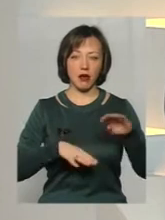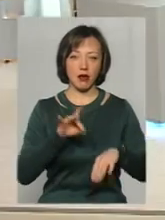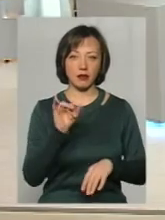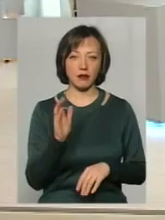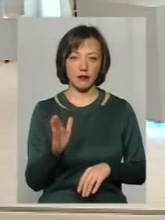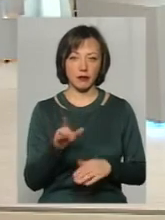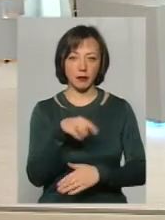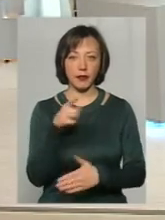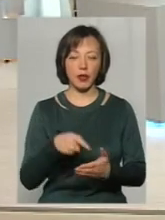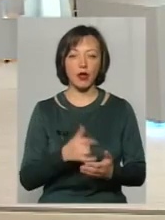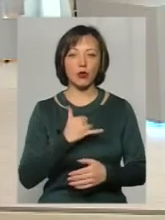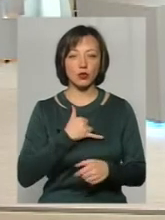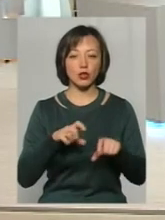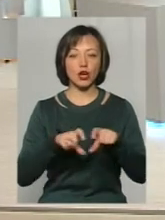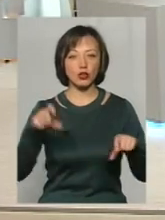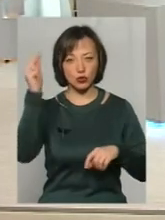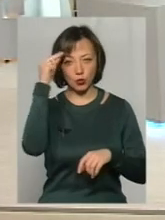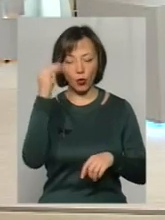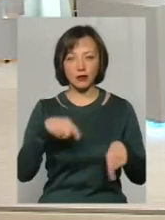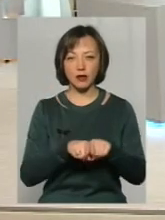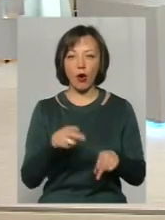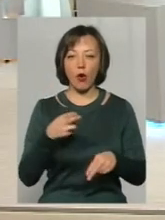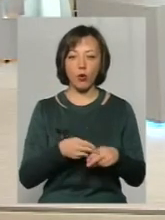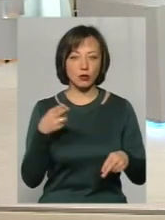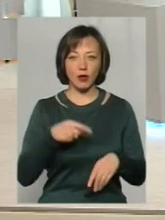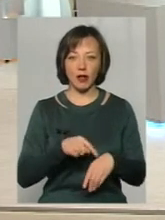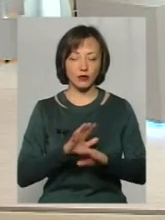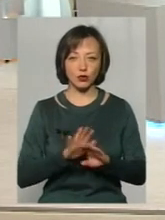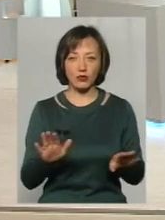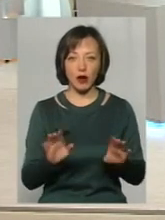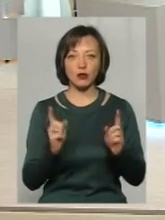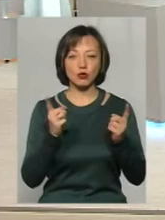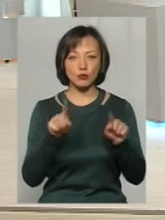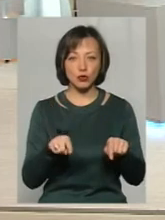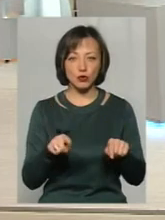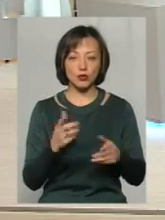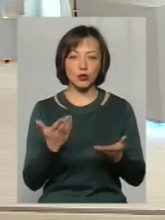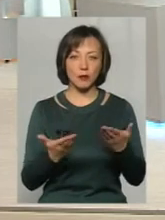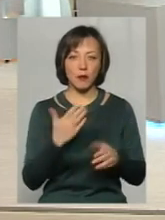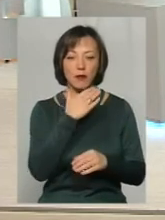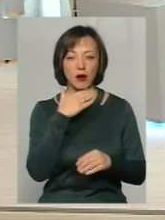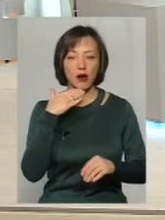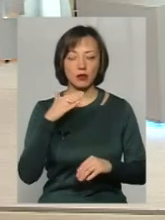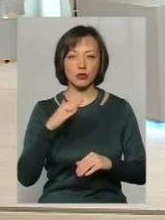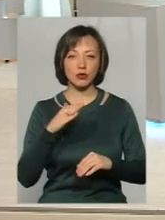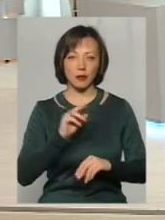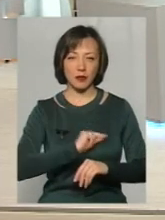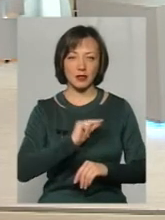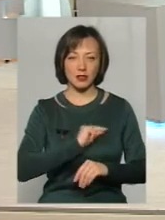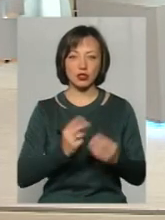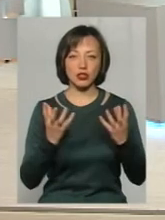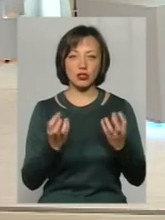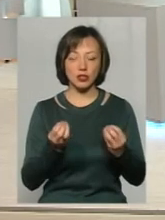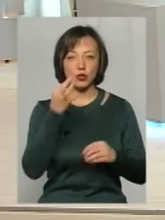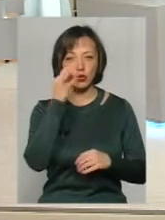В нашій школі так. Гостро не відчувається, щоб сказати, що це. Тому що, як Солі Степанович казав, багато кадрів, які